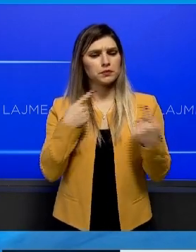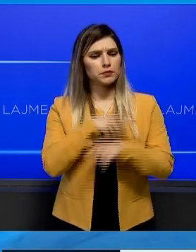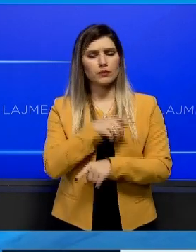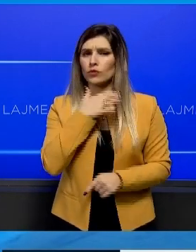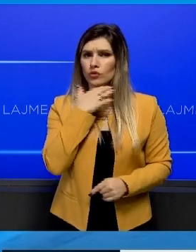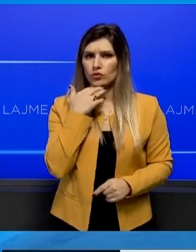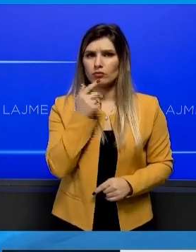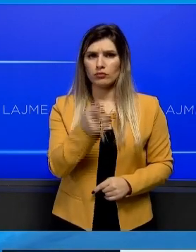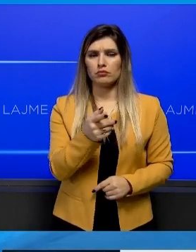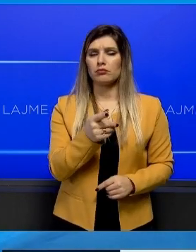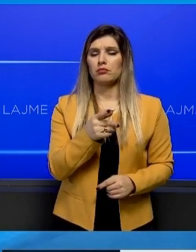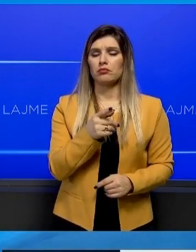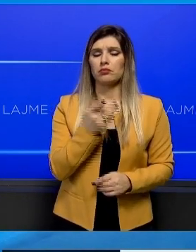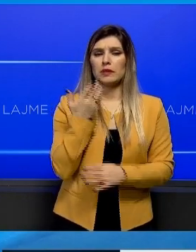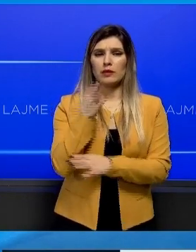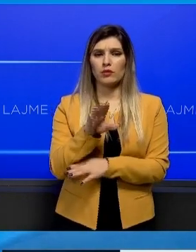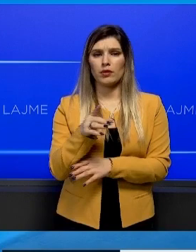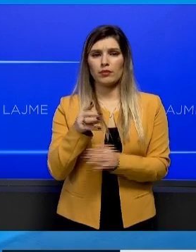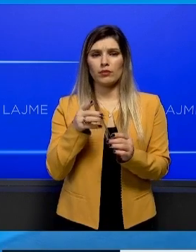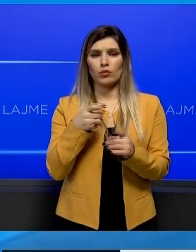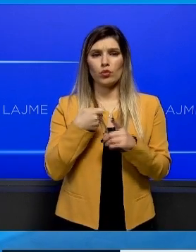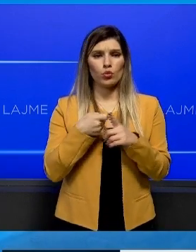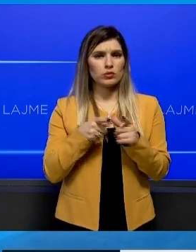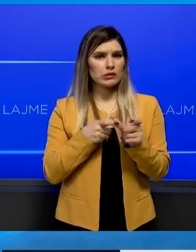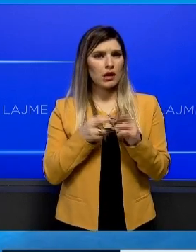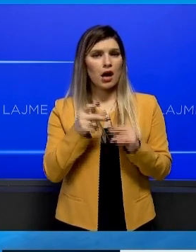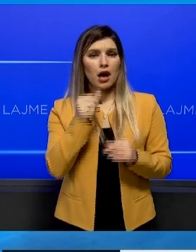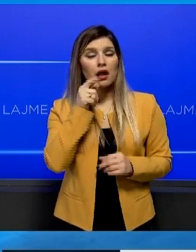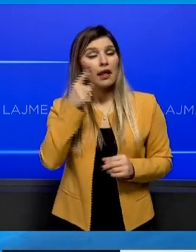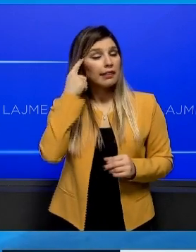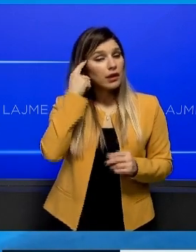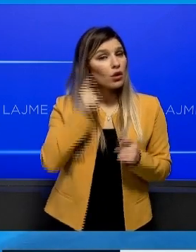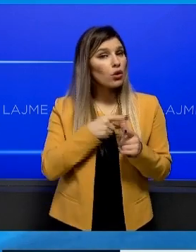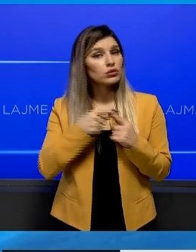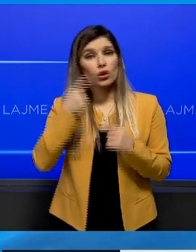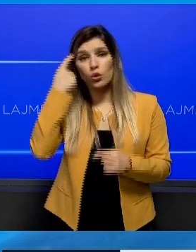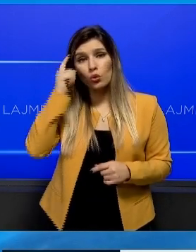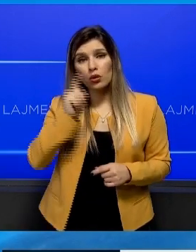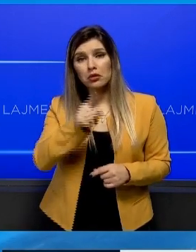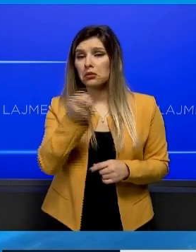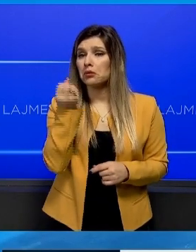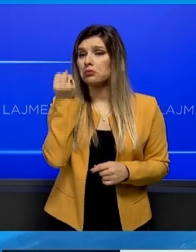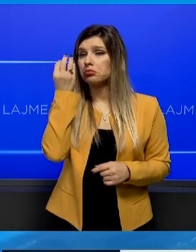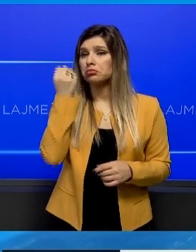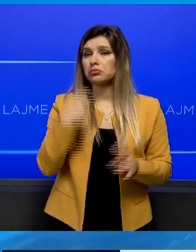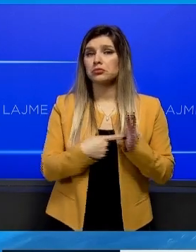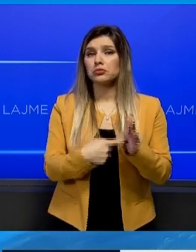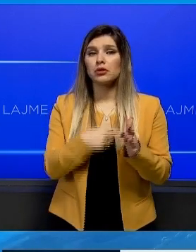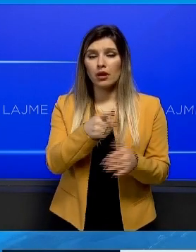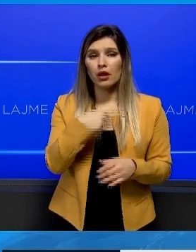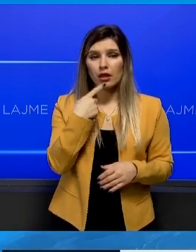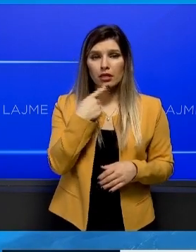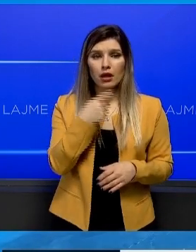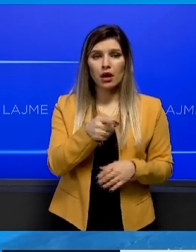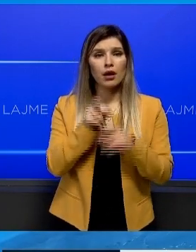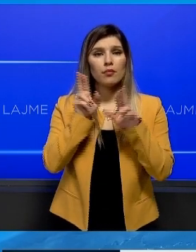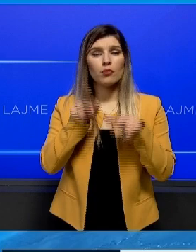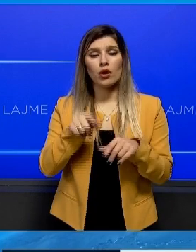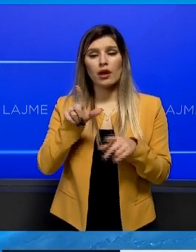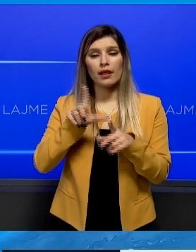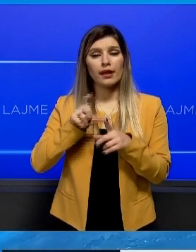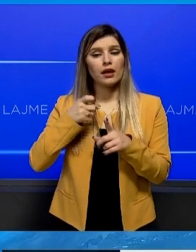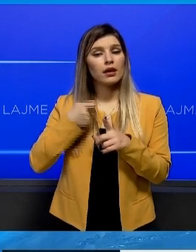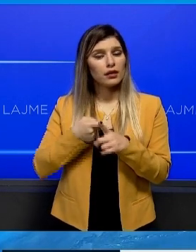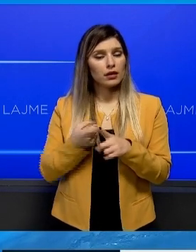zonja kusari nuk e di me vëdia po pavëdia po vetëm sa shpifi kur përfsheu lidhjën